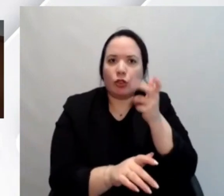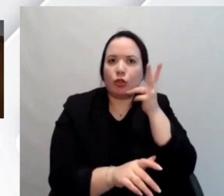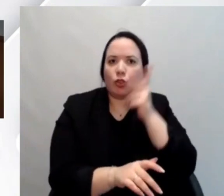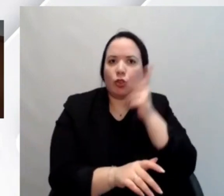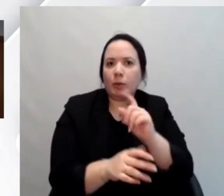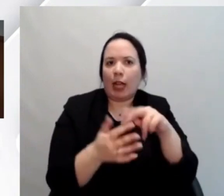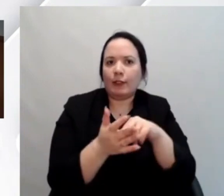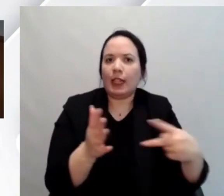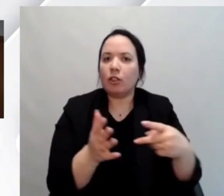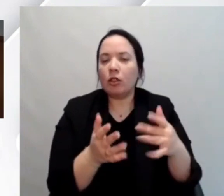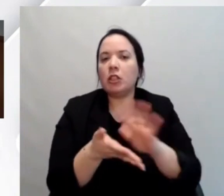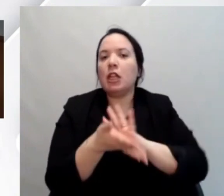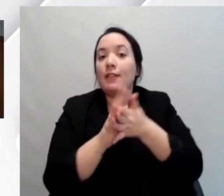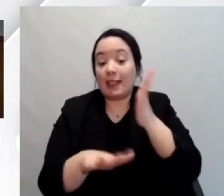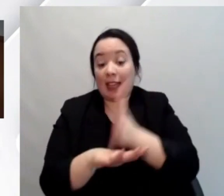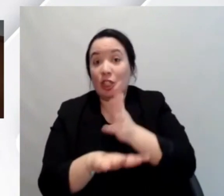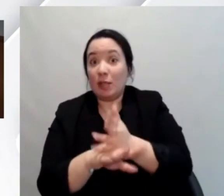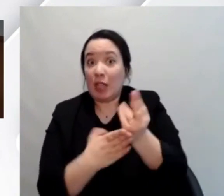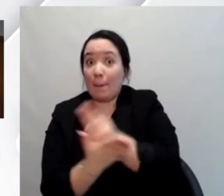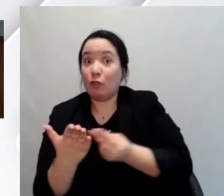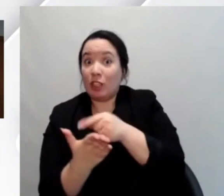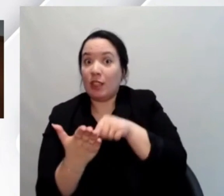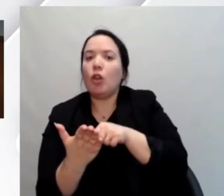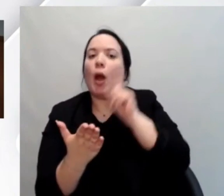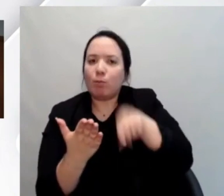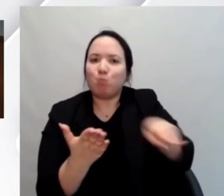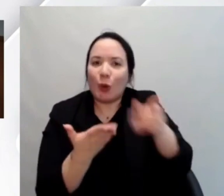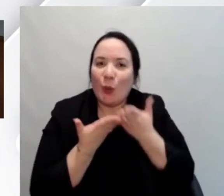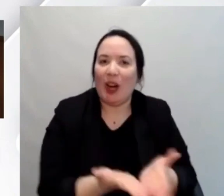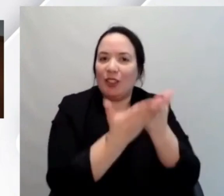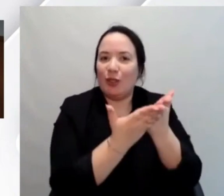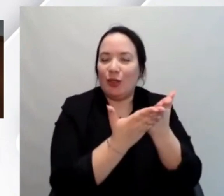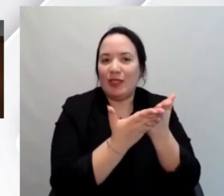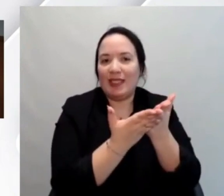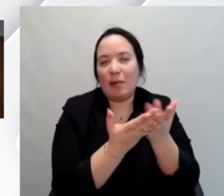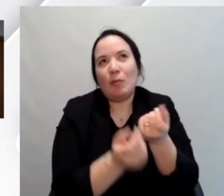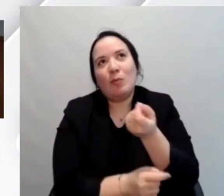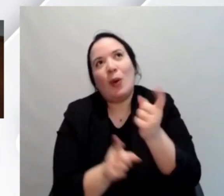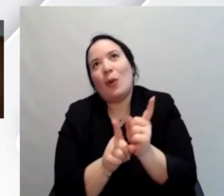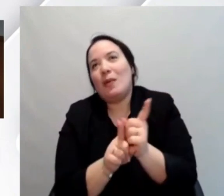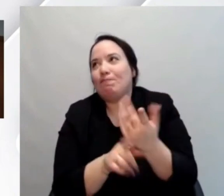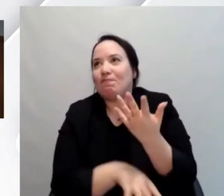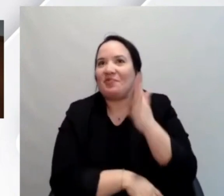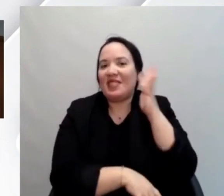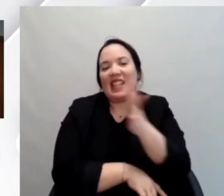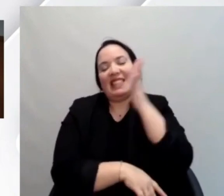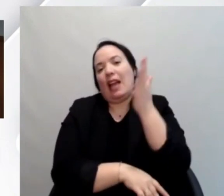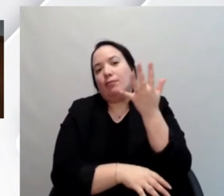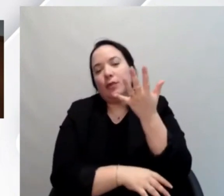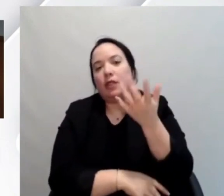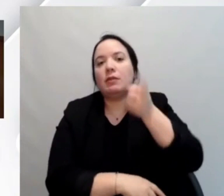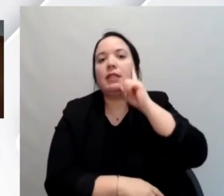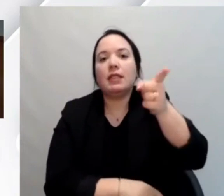con gli strumenti informatici è un po' il classico esempio che si fa se si fanno i